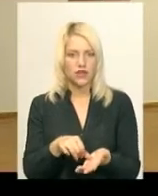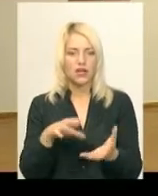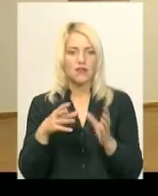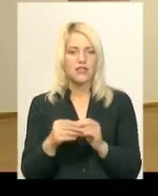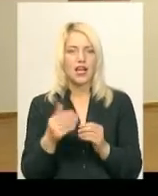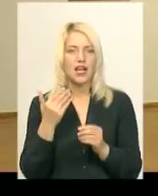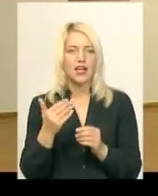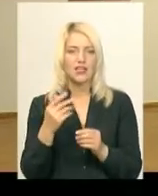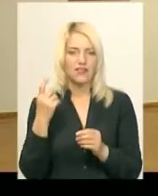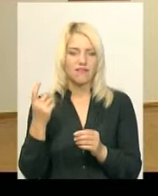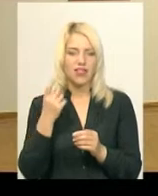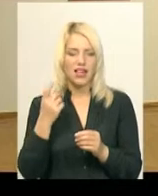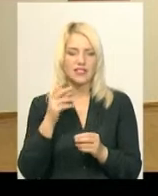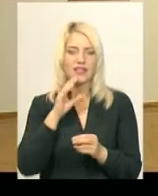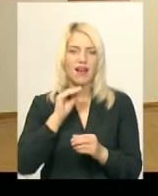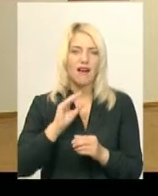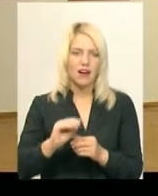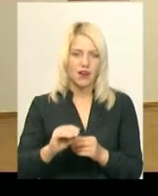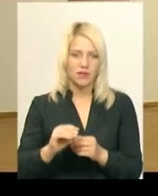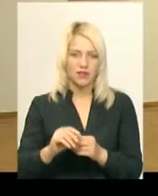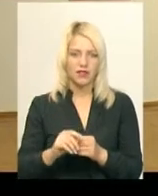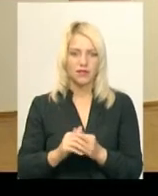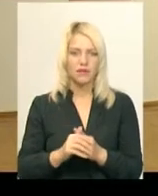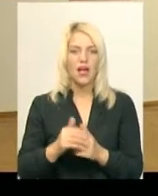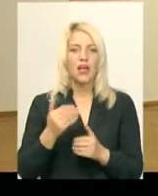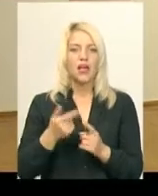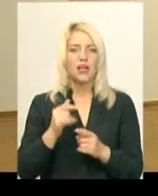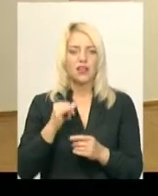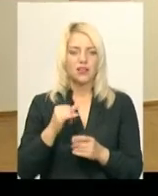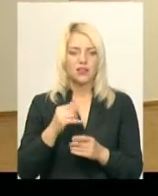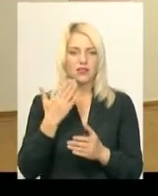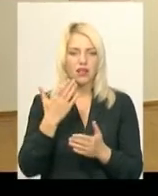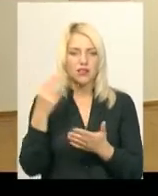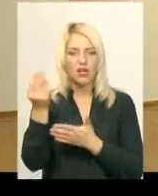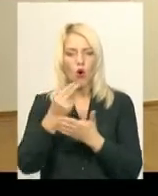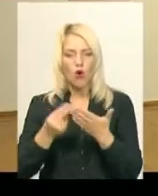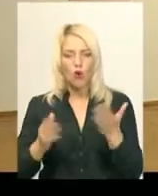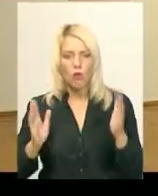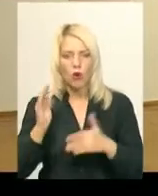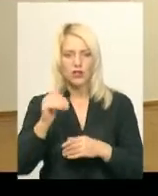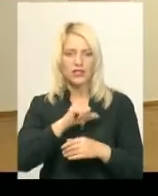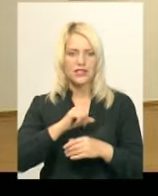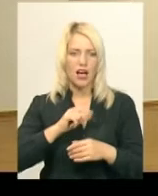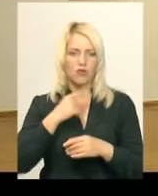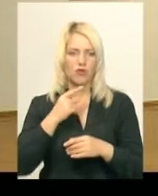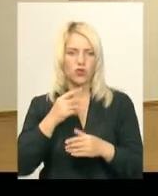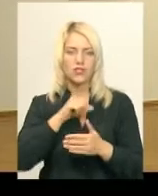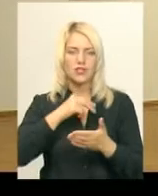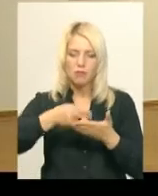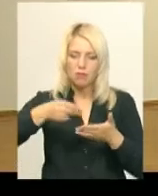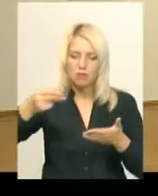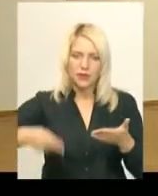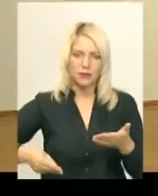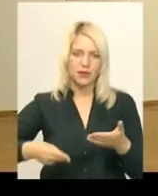її власні репліки, безперечної роботи. Вони говорять дуже багато. І самі написи, підписи, я маю на увазі,